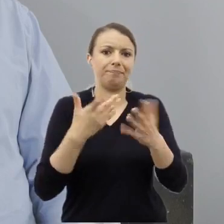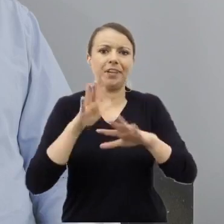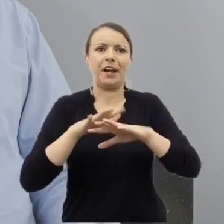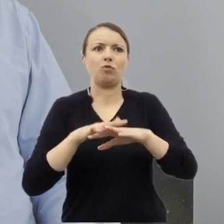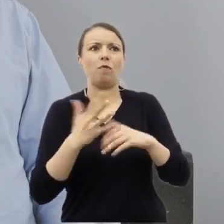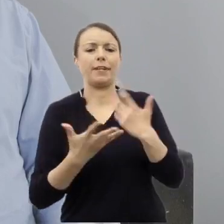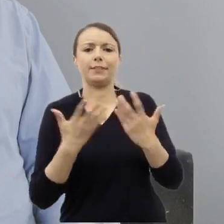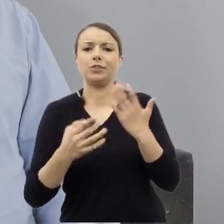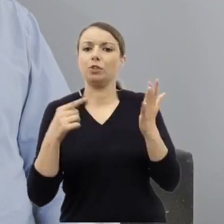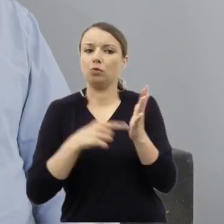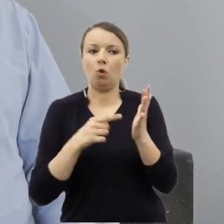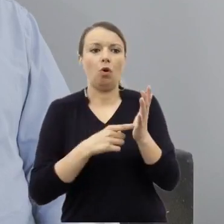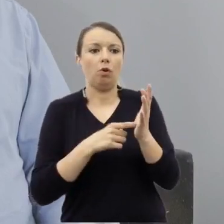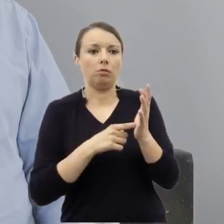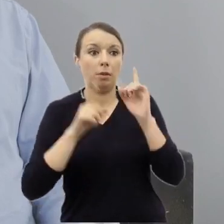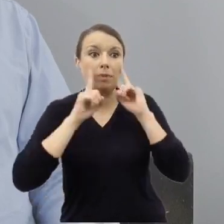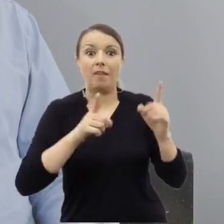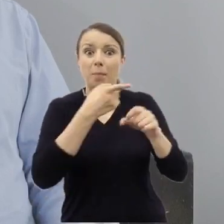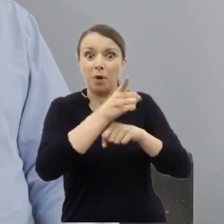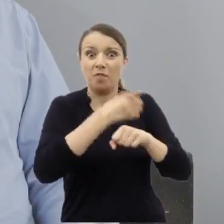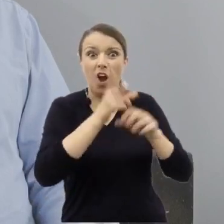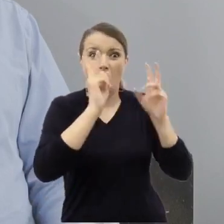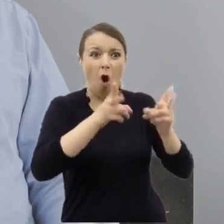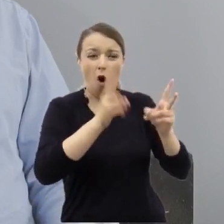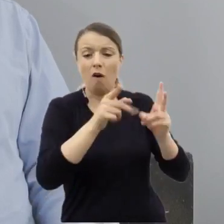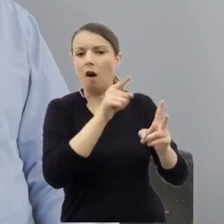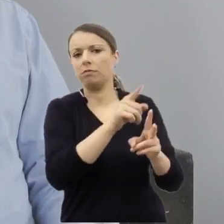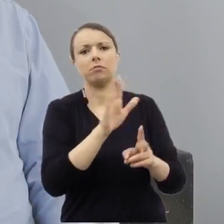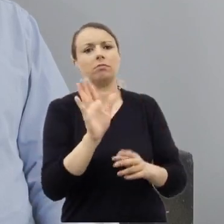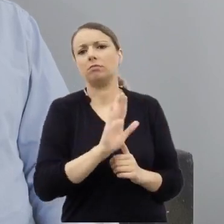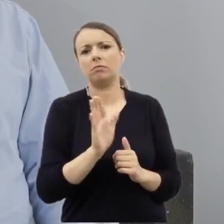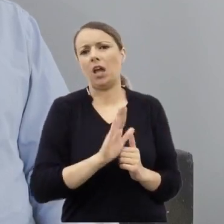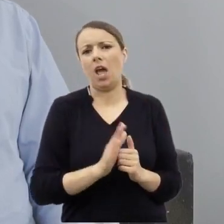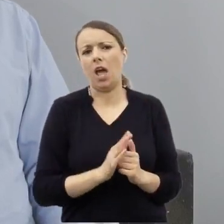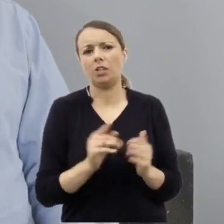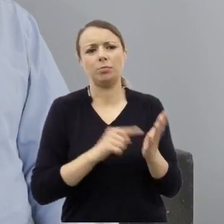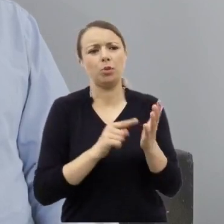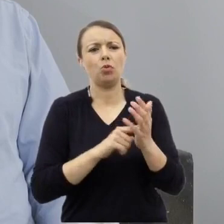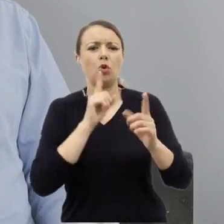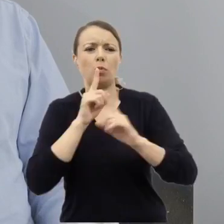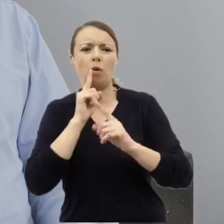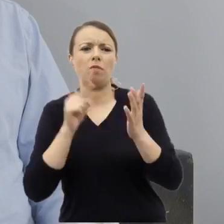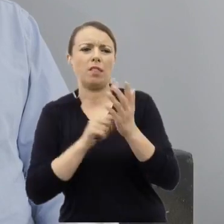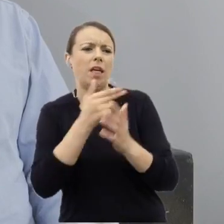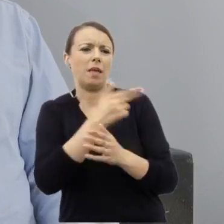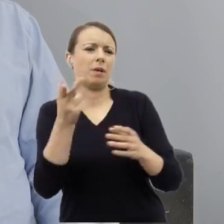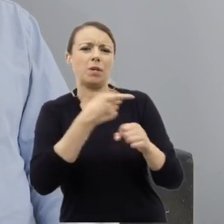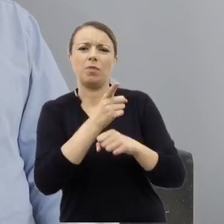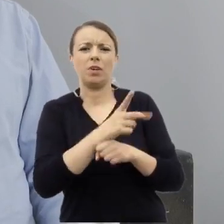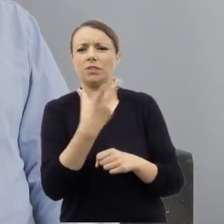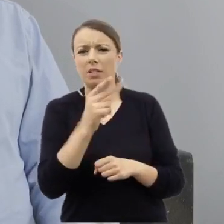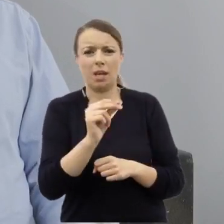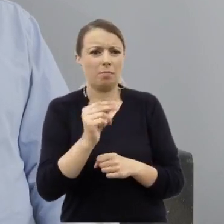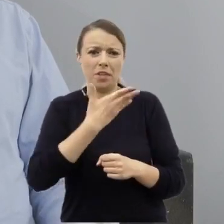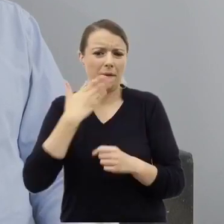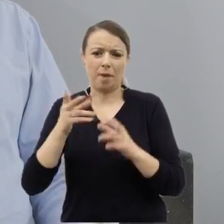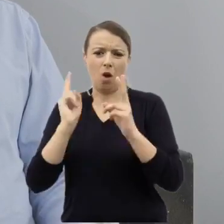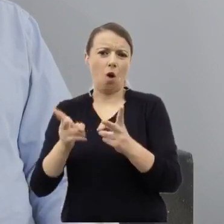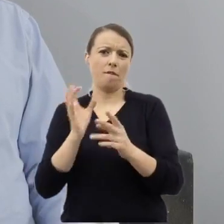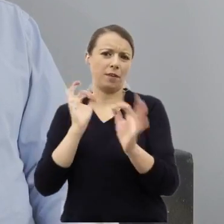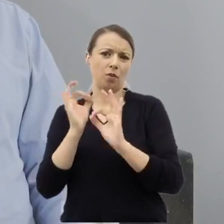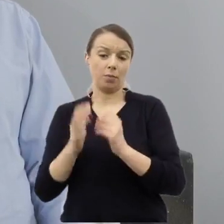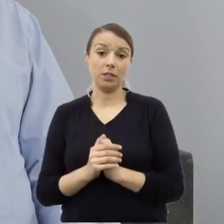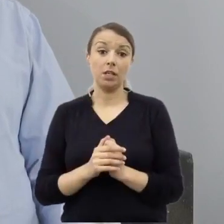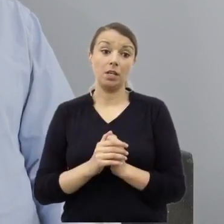godną jakiegoś poważnego traktowania czy debaty. Wręcz przeciwnie, mamy mnóstwo, mnóstwo